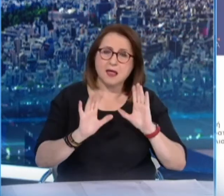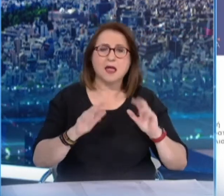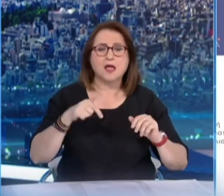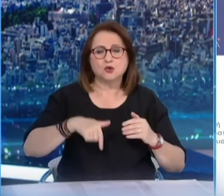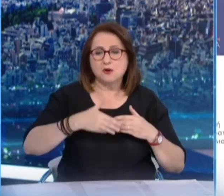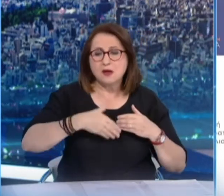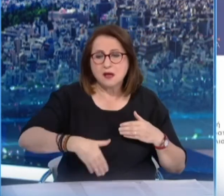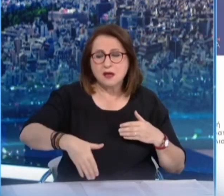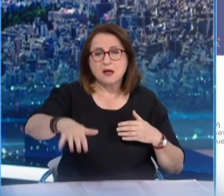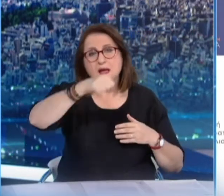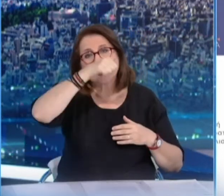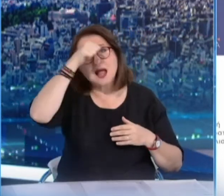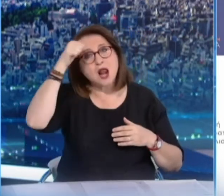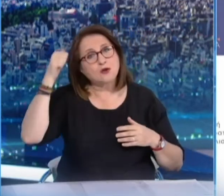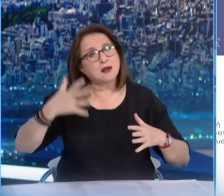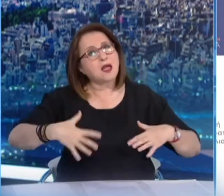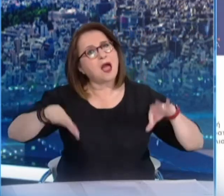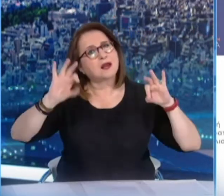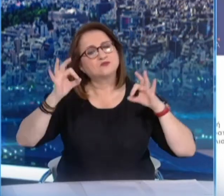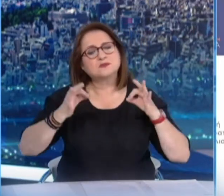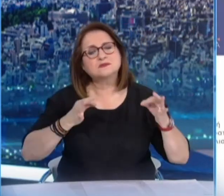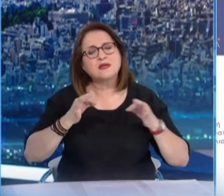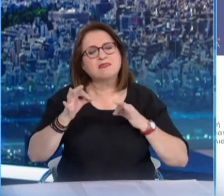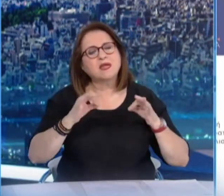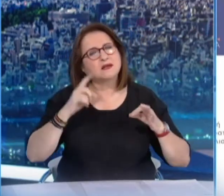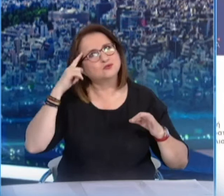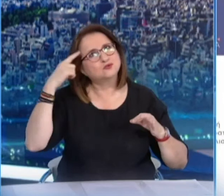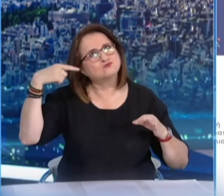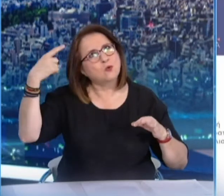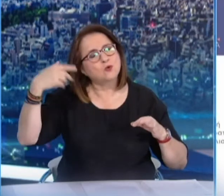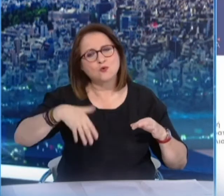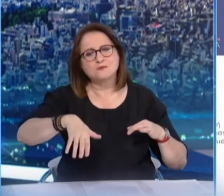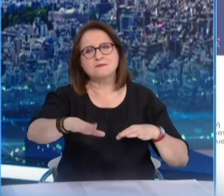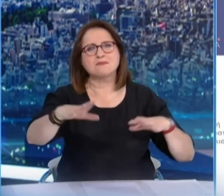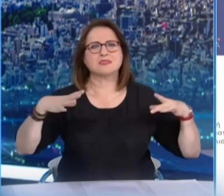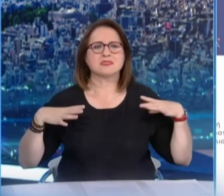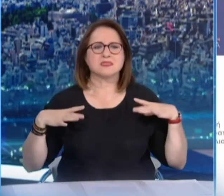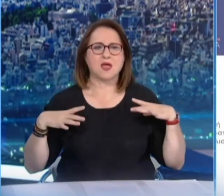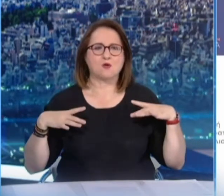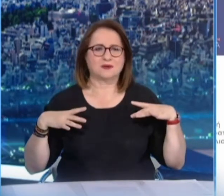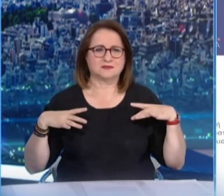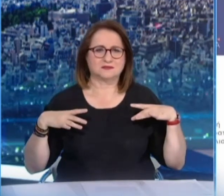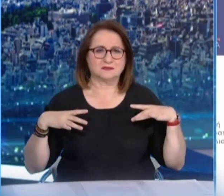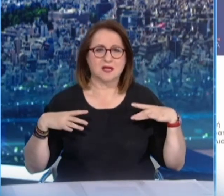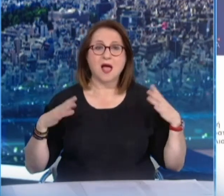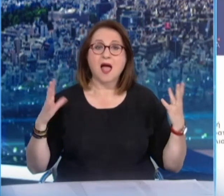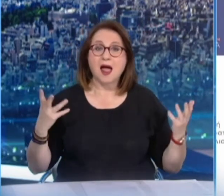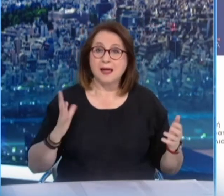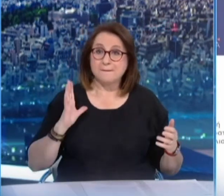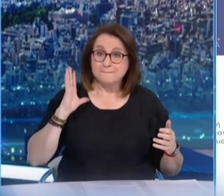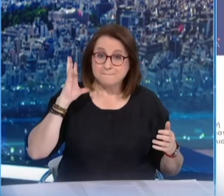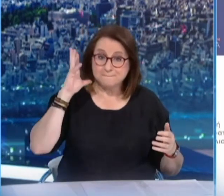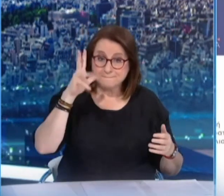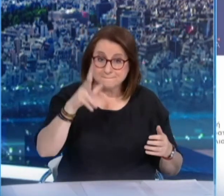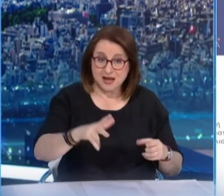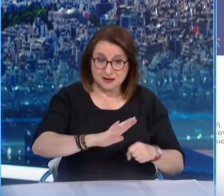ξεκινάμε να κάνουμε όνεα και κάποια αρχικά σχέδια για τις διακοπές μας, γνωρίζοντας όμως καλά ότι μέχρι να ελεγχθεί η